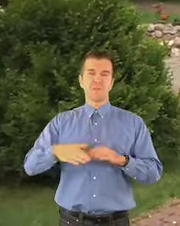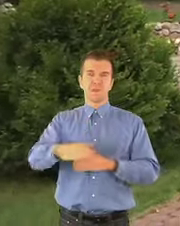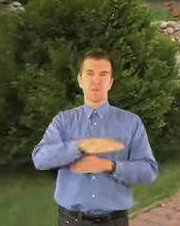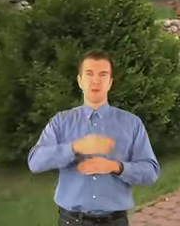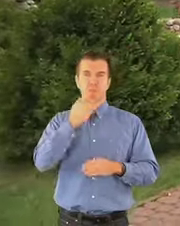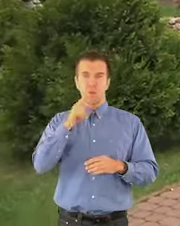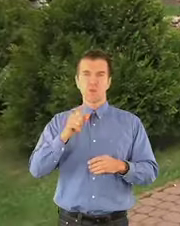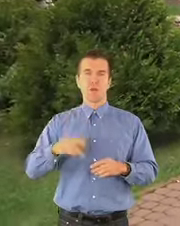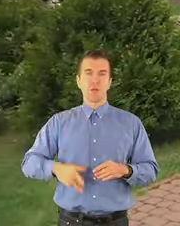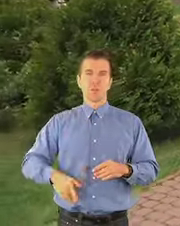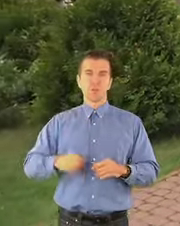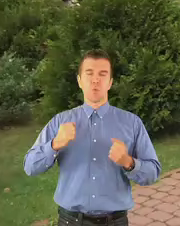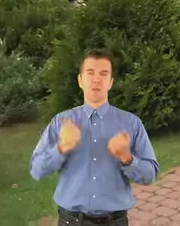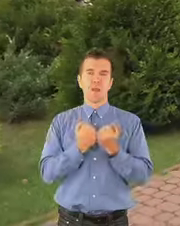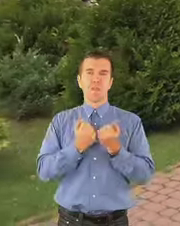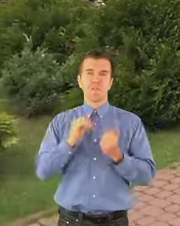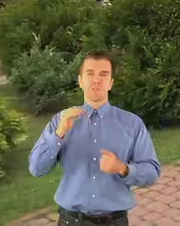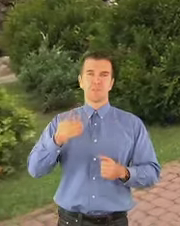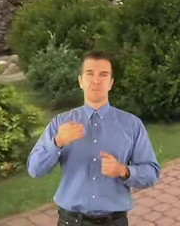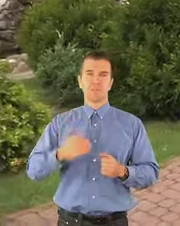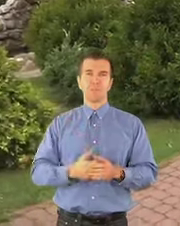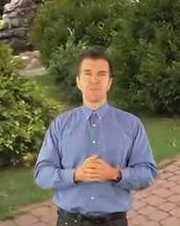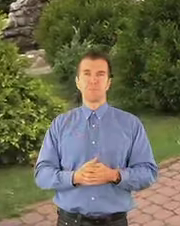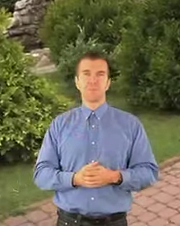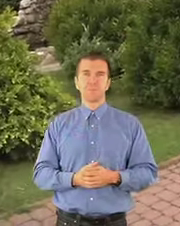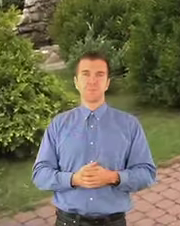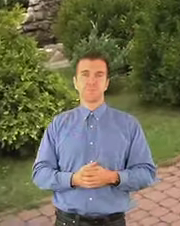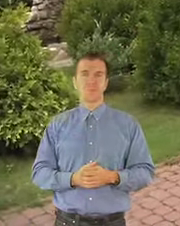Pełnił on tytuł seniora oraz tak zwanego księcia krakowskiego.